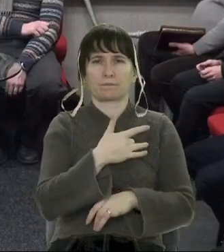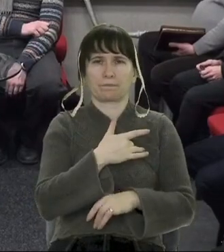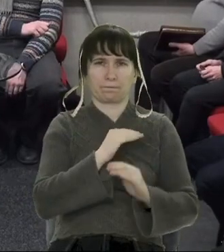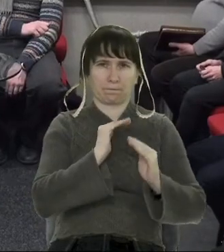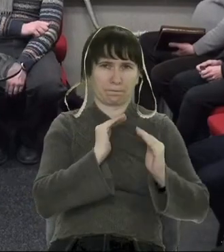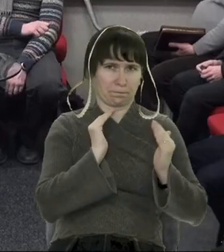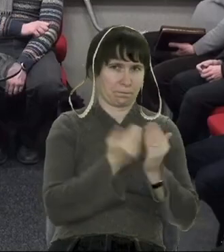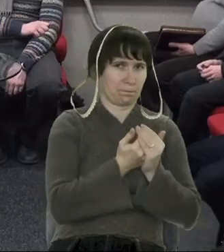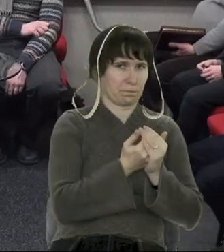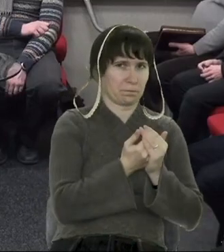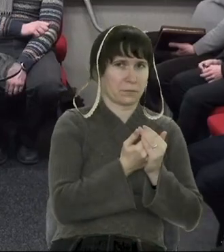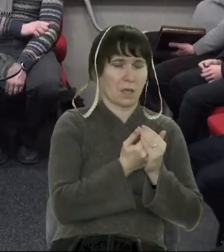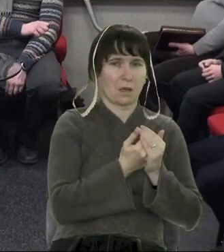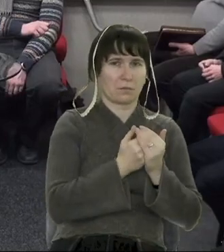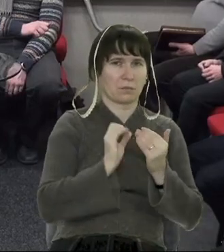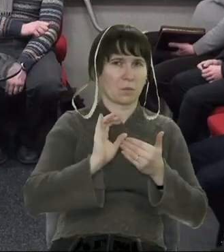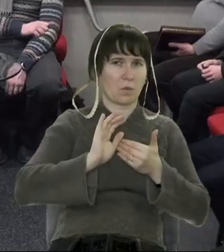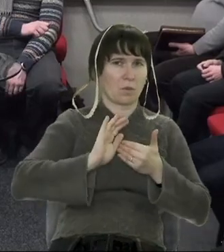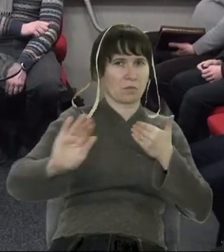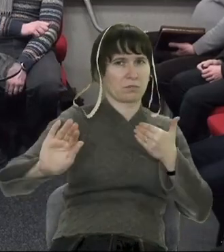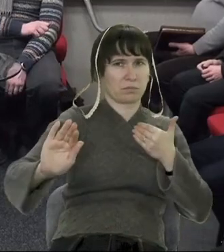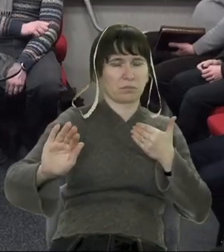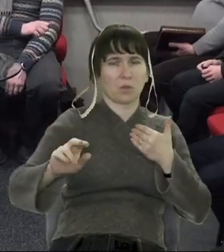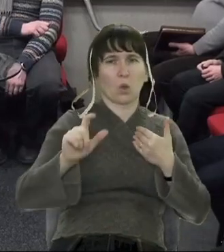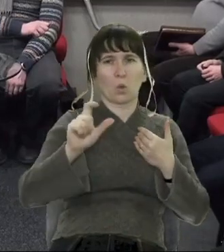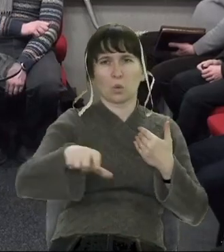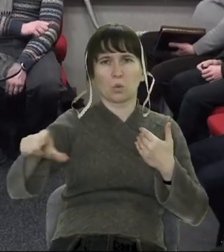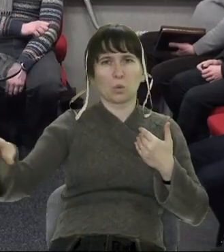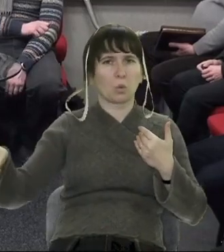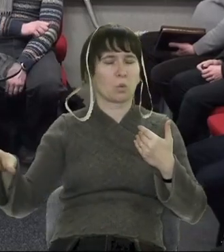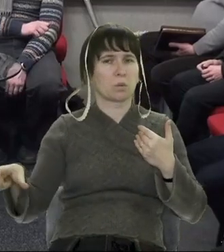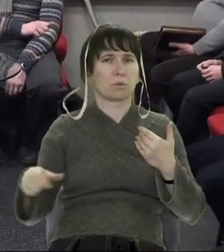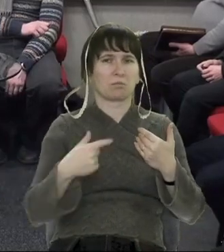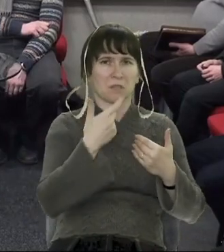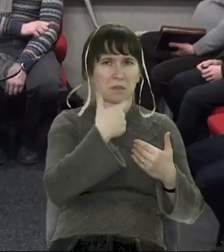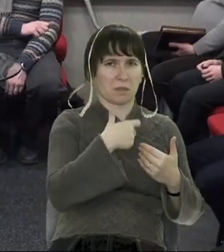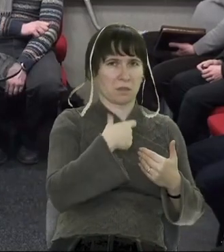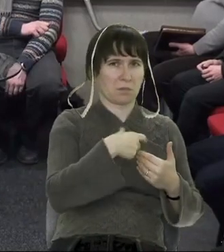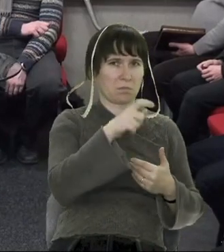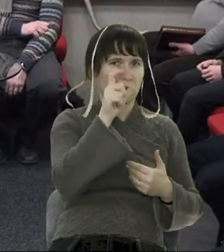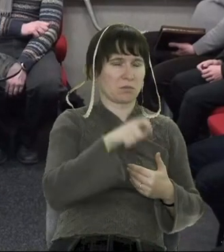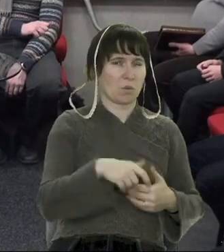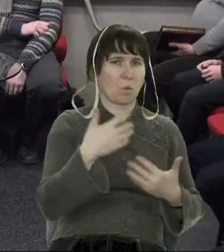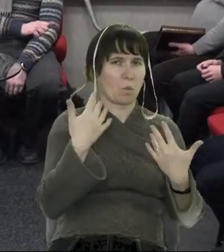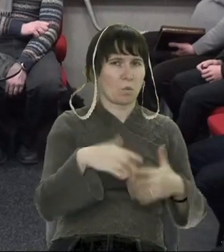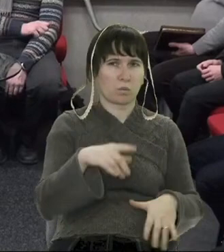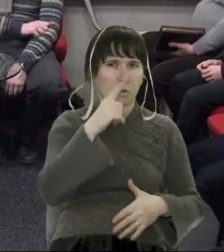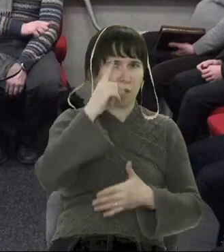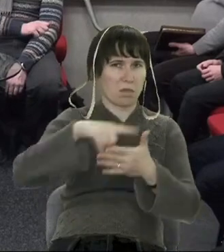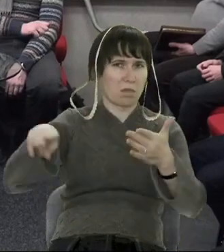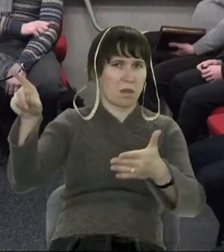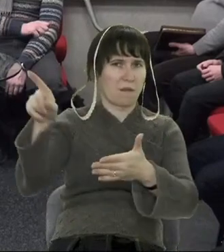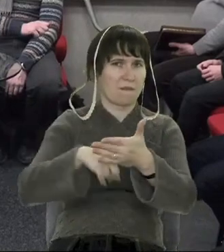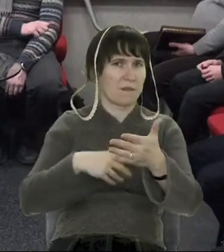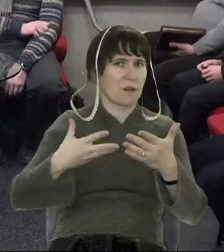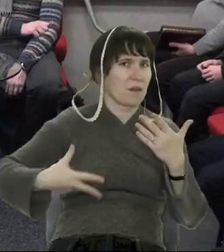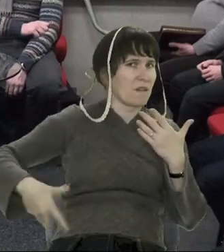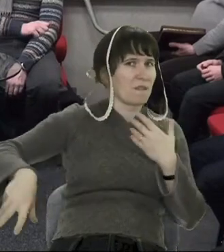людини від народу Божого. Ми говорили про те, що коли людина перестає довіряти іншим людям,